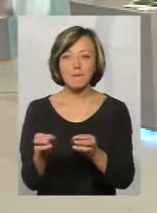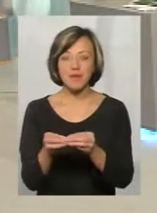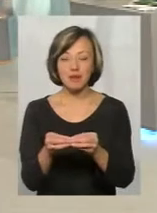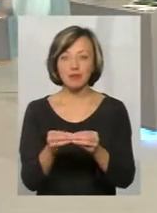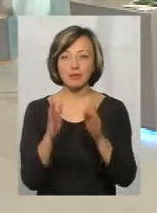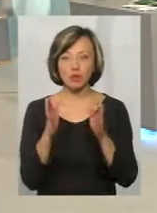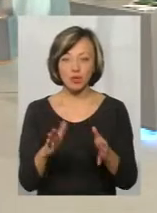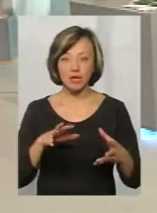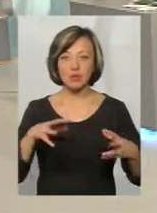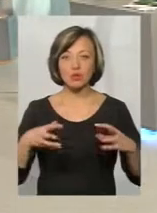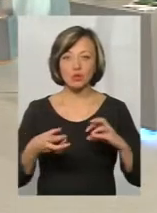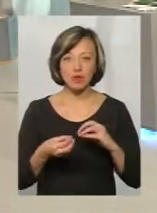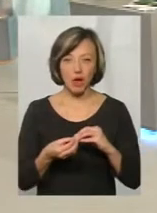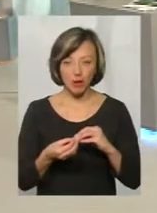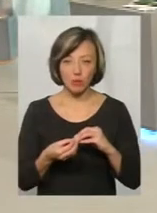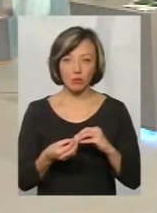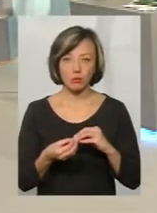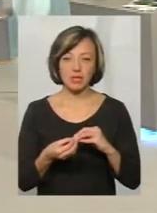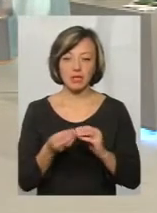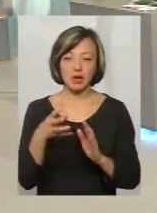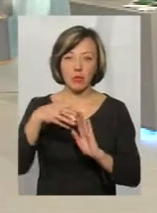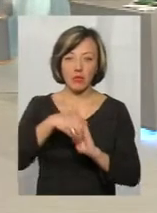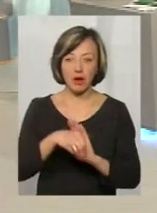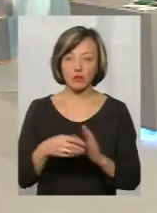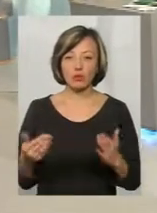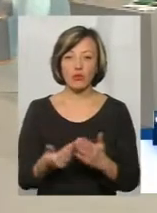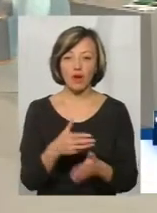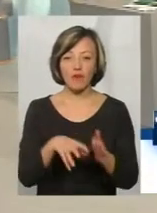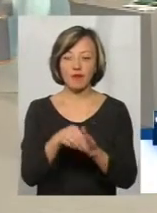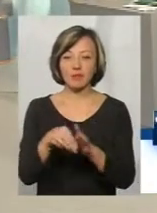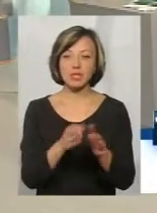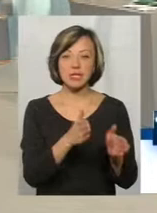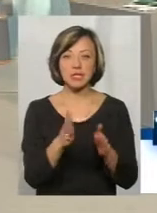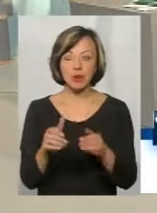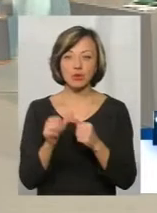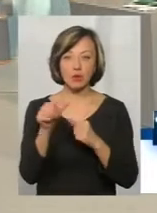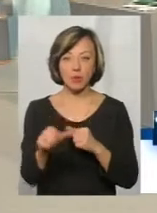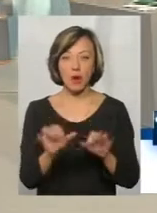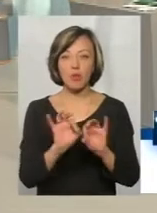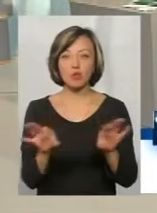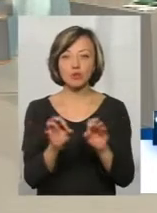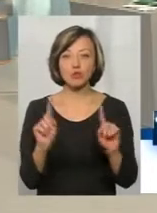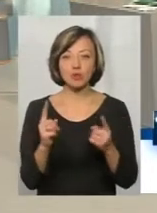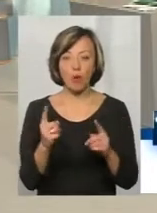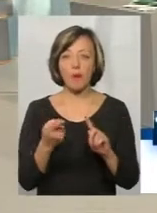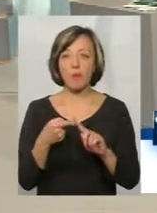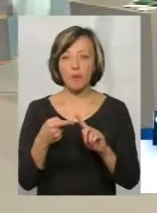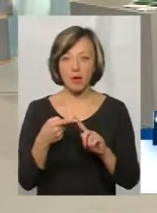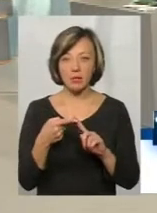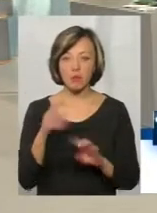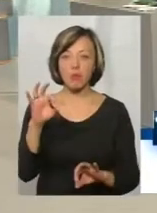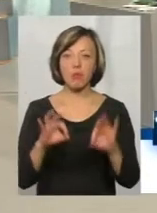з наслідків, або має стати одним із наслідків запровадження нової виборчої системи. Зокрема, я поясню, чому. Тому що, по-перше, вона